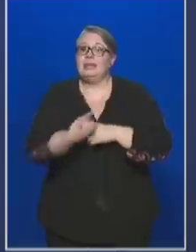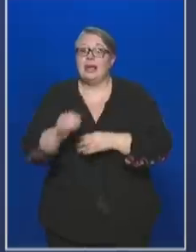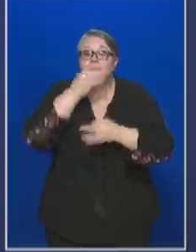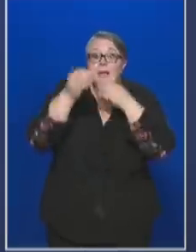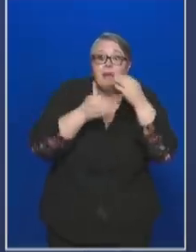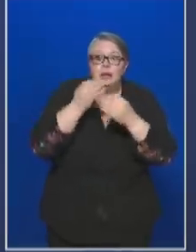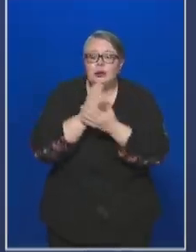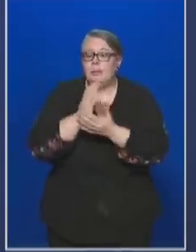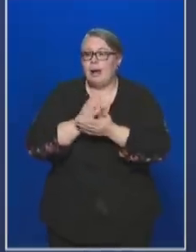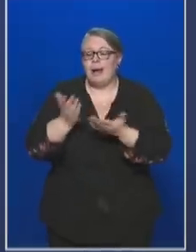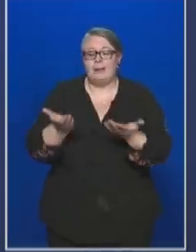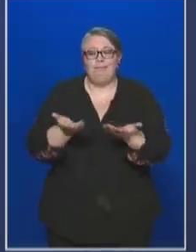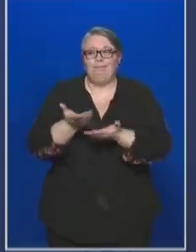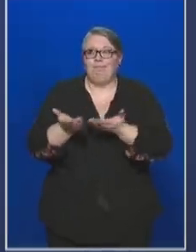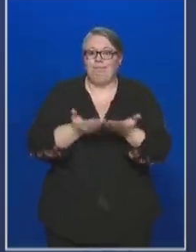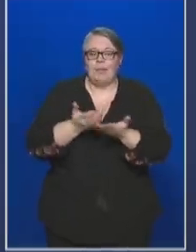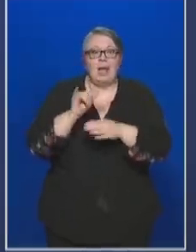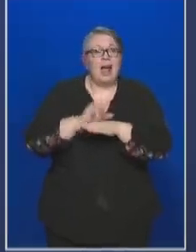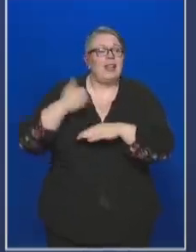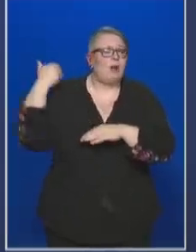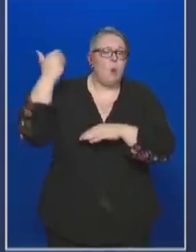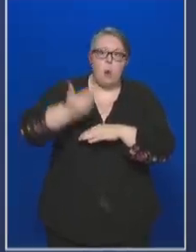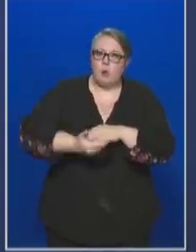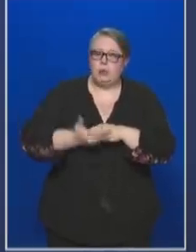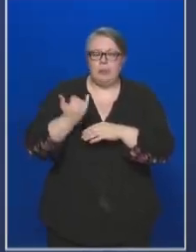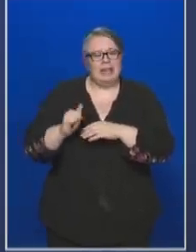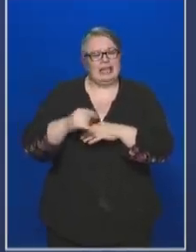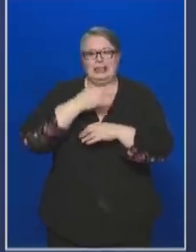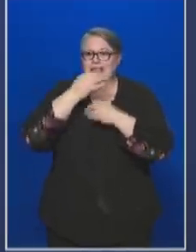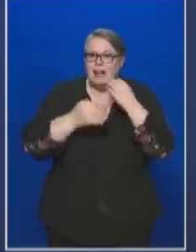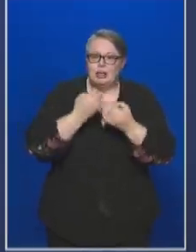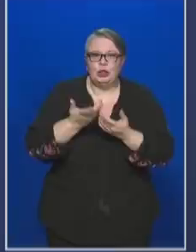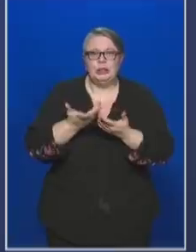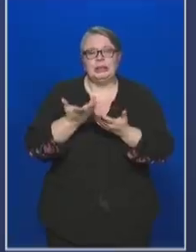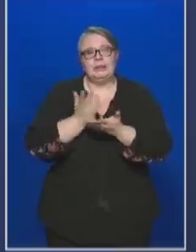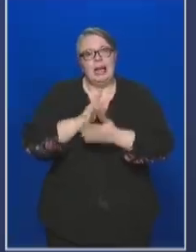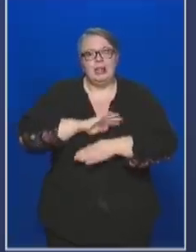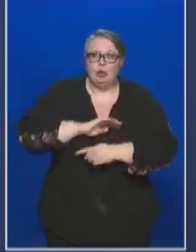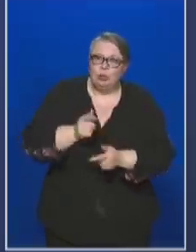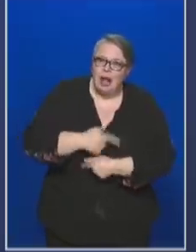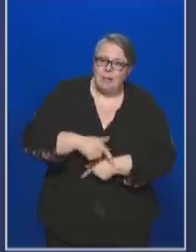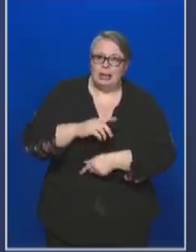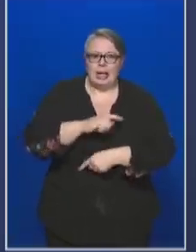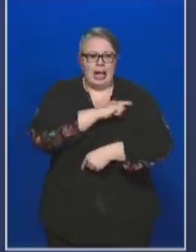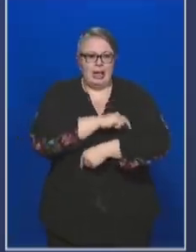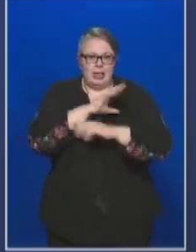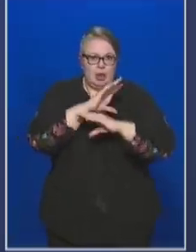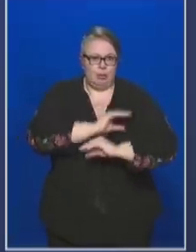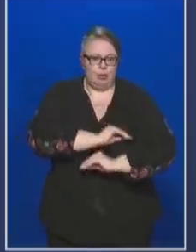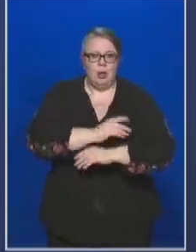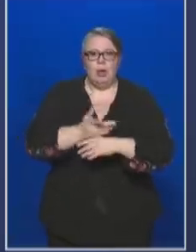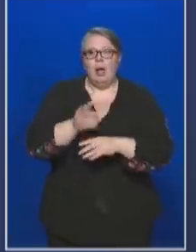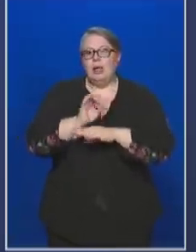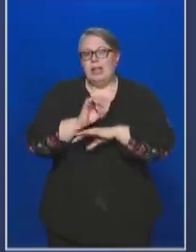kíváncsi már most hetek óta próbára teszi a türelmünket és az energiáinkat